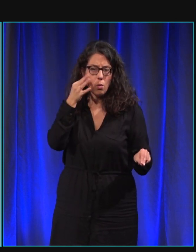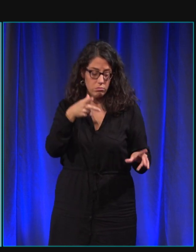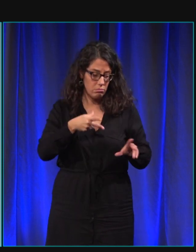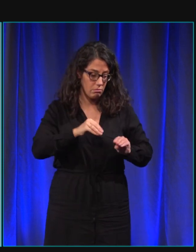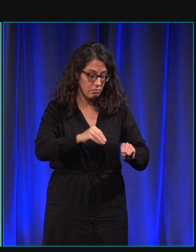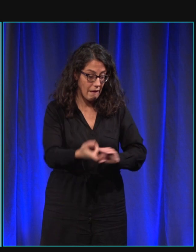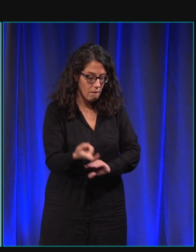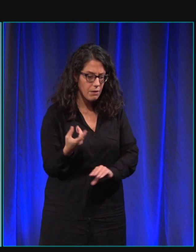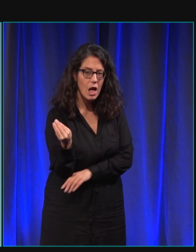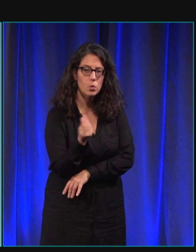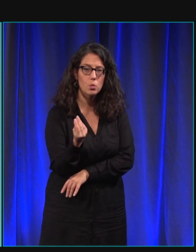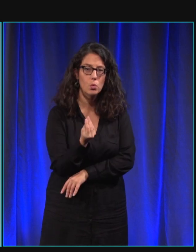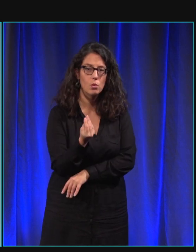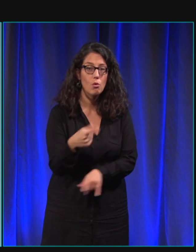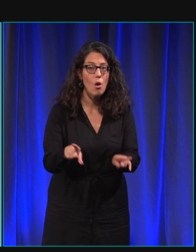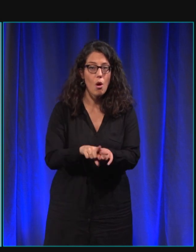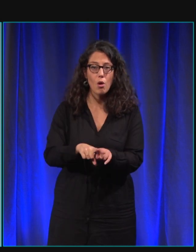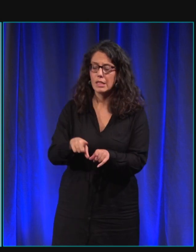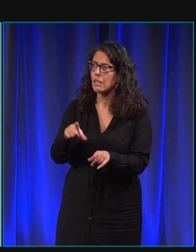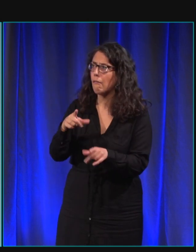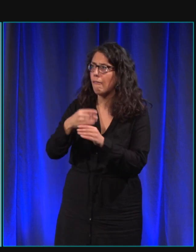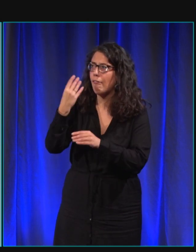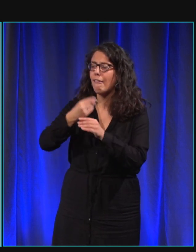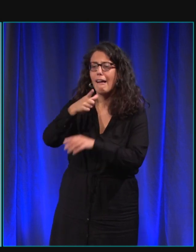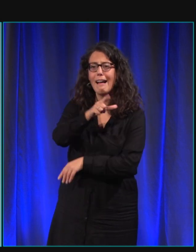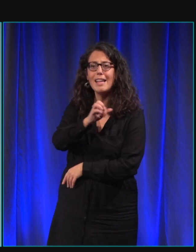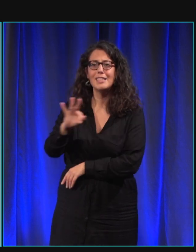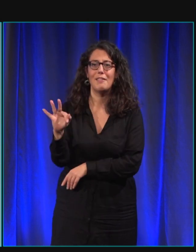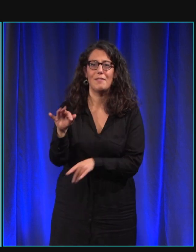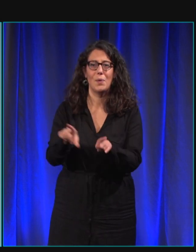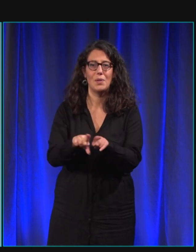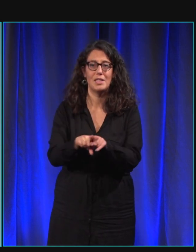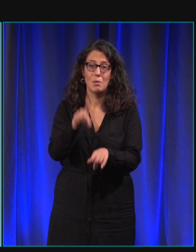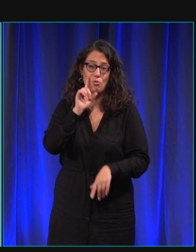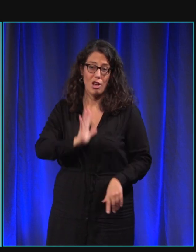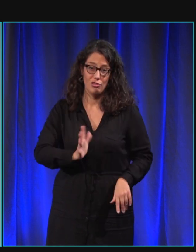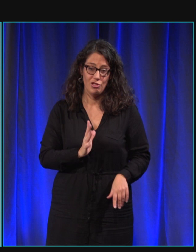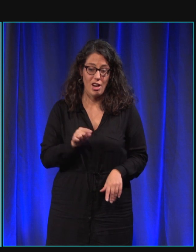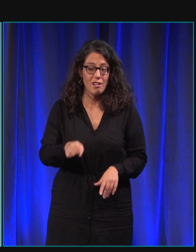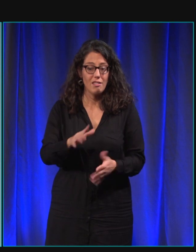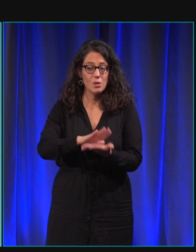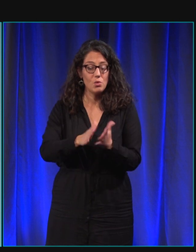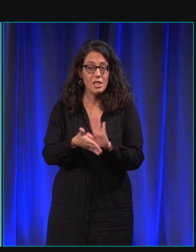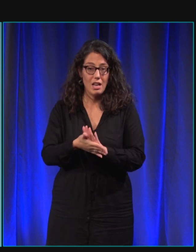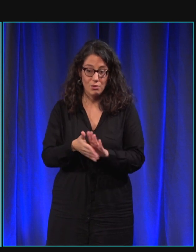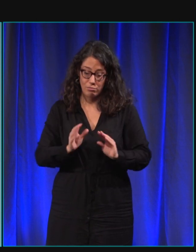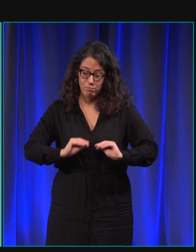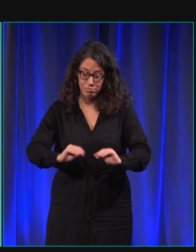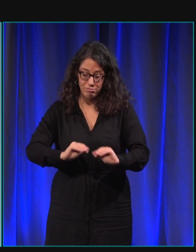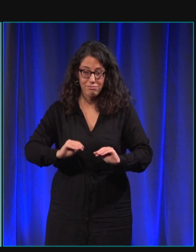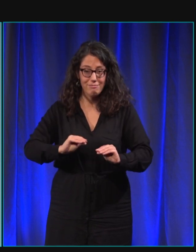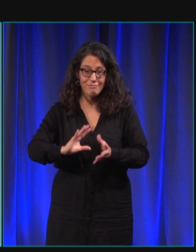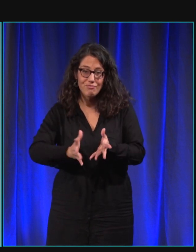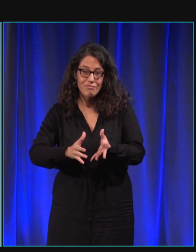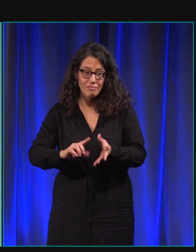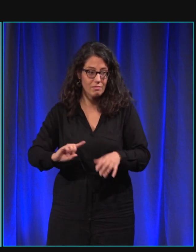Il va aussi apprendre la langue des signes française puisque tous nos chiens partent de l'association avec une